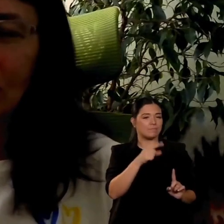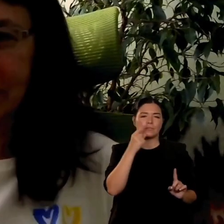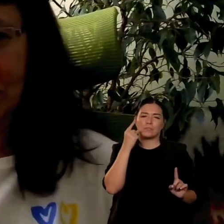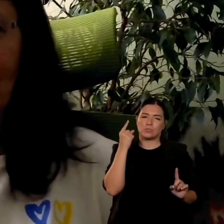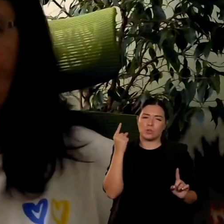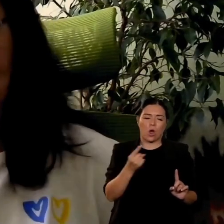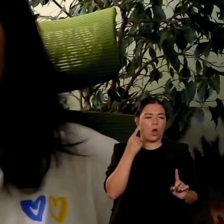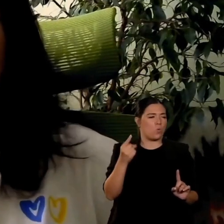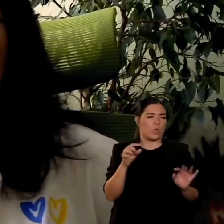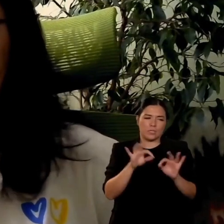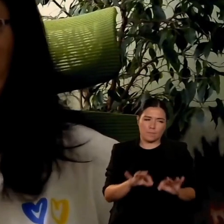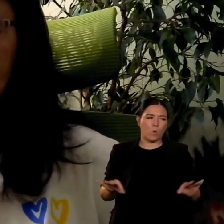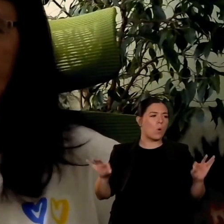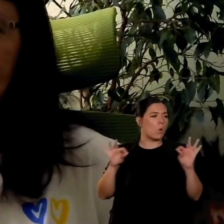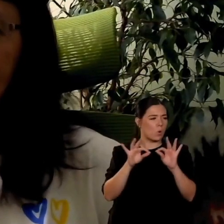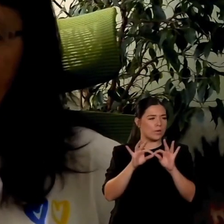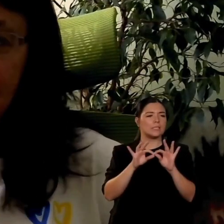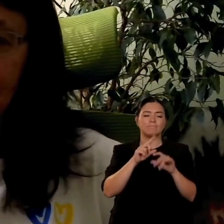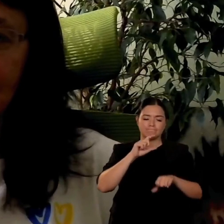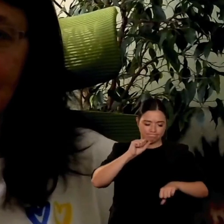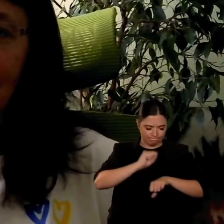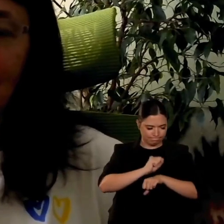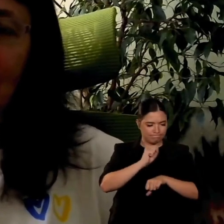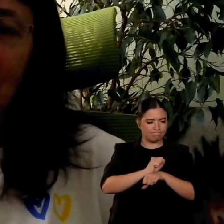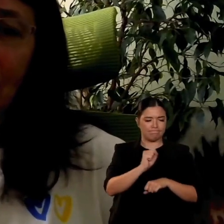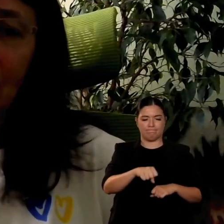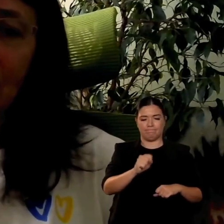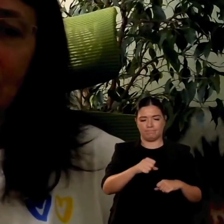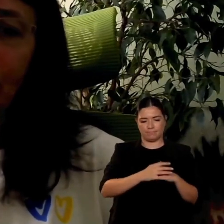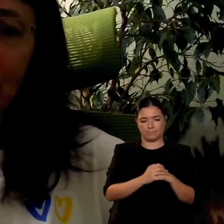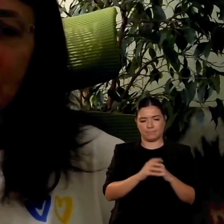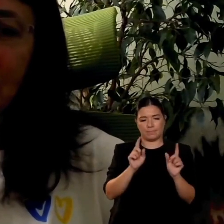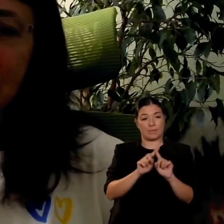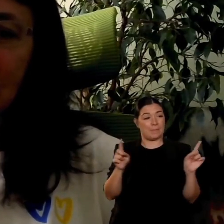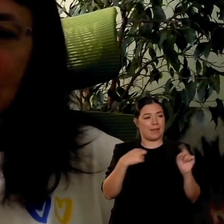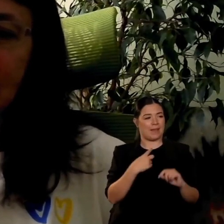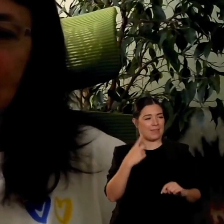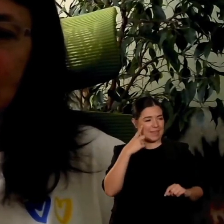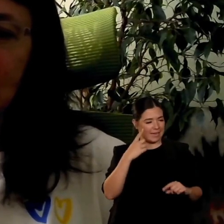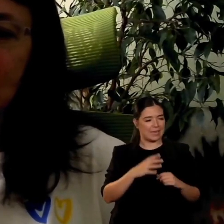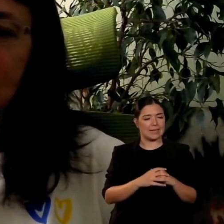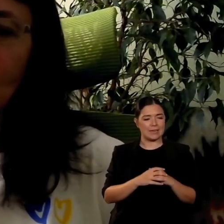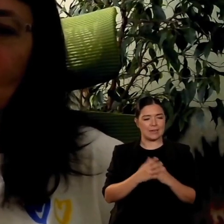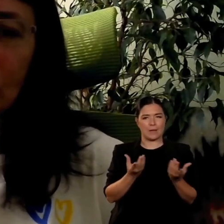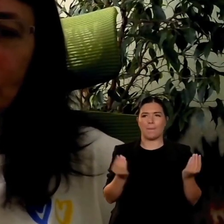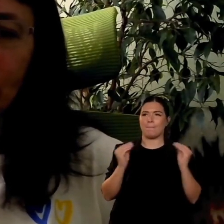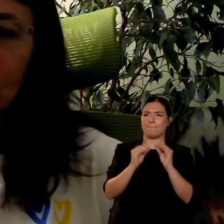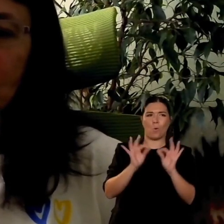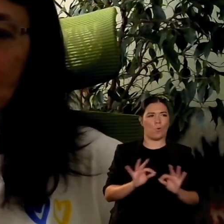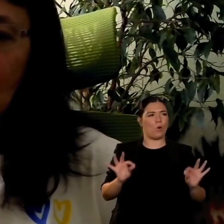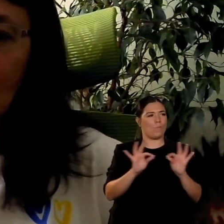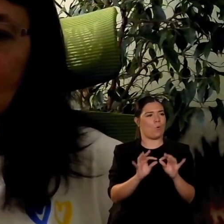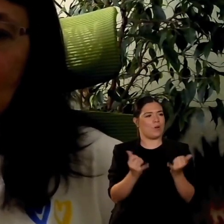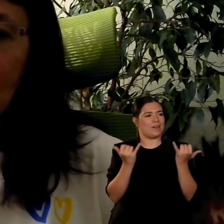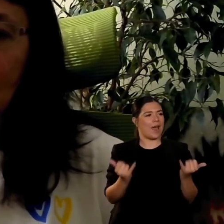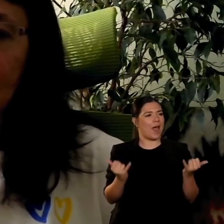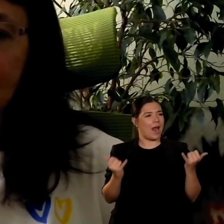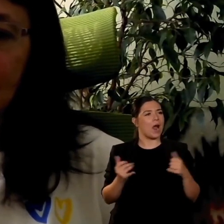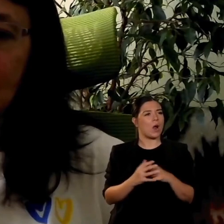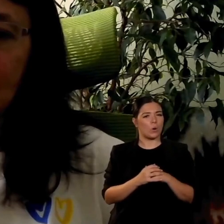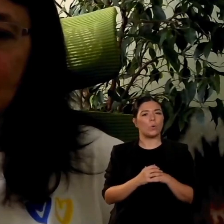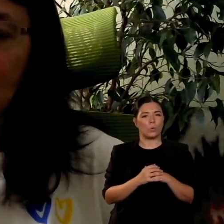che mai l'idea di creare una onda di amabilità